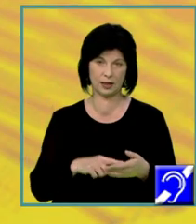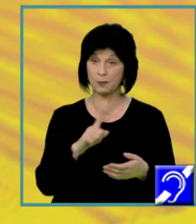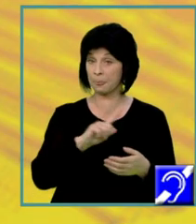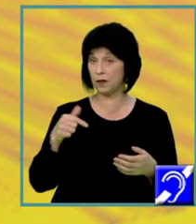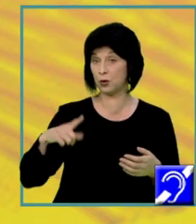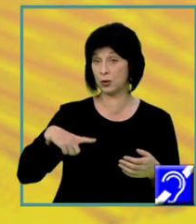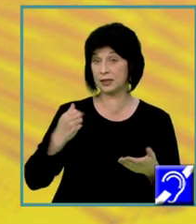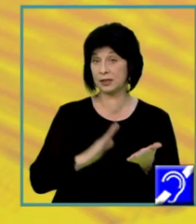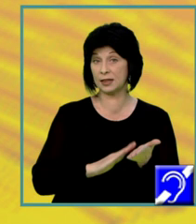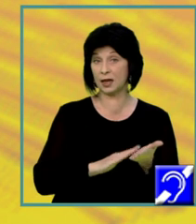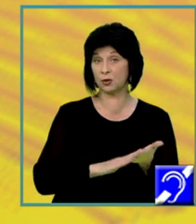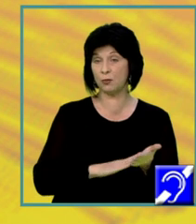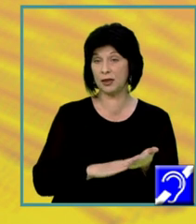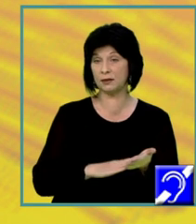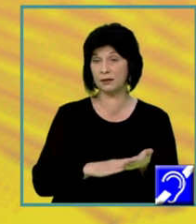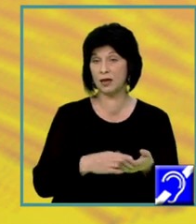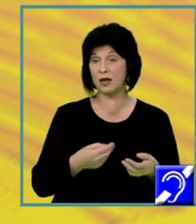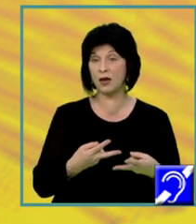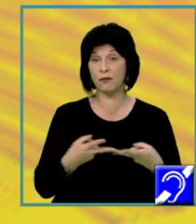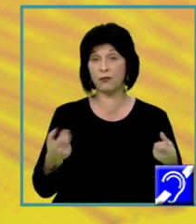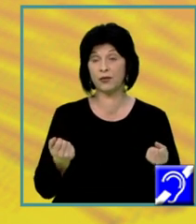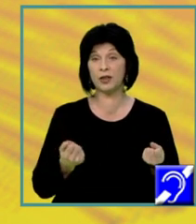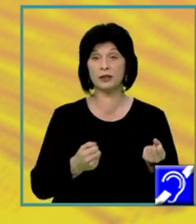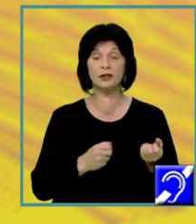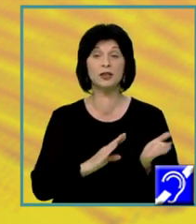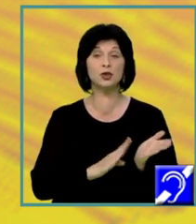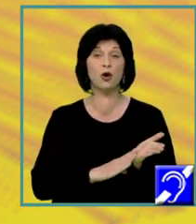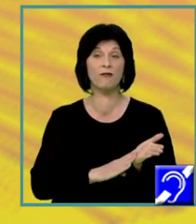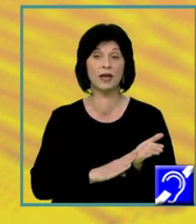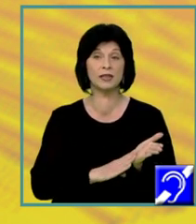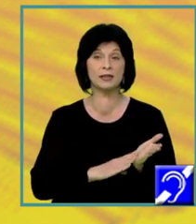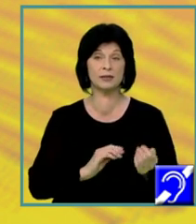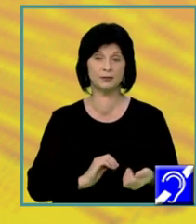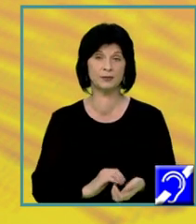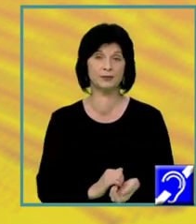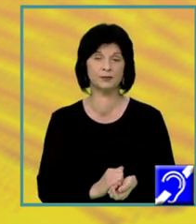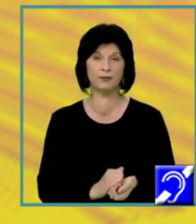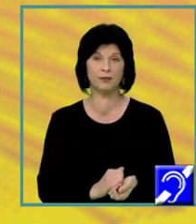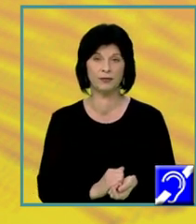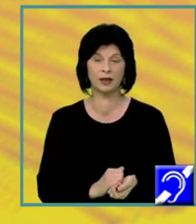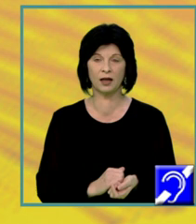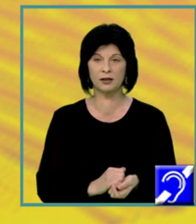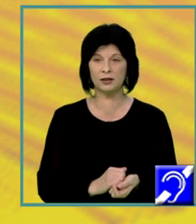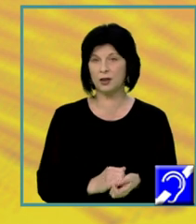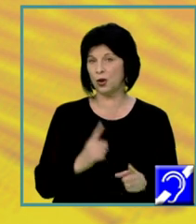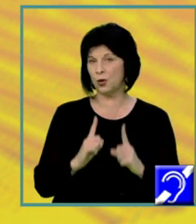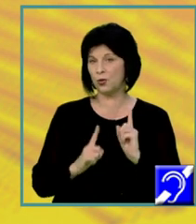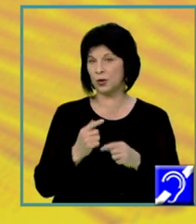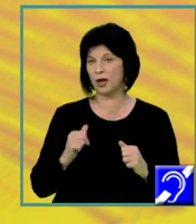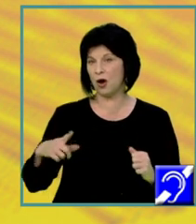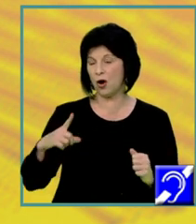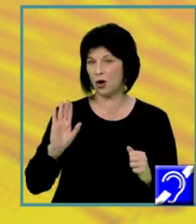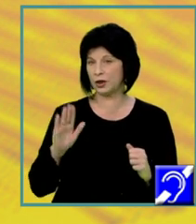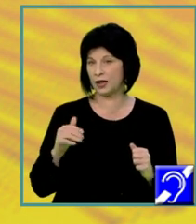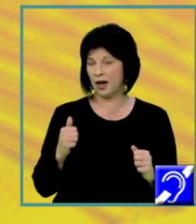Uneori aveți impulsul, să spun așa, de a formula argumentul, eventual de a